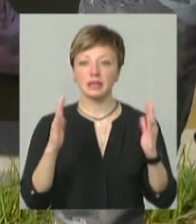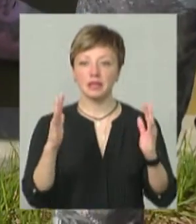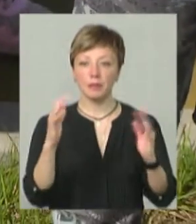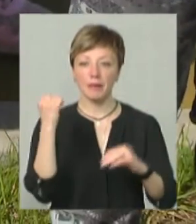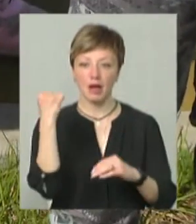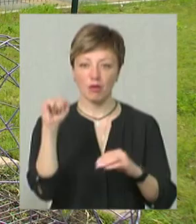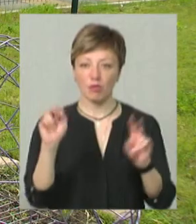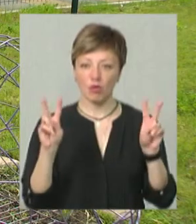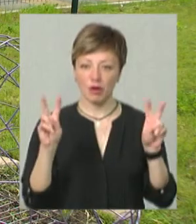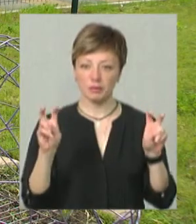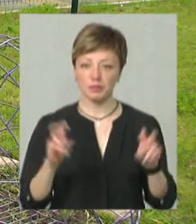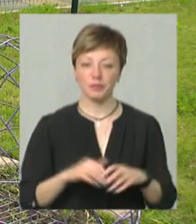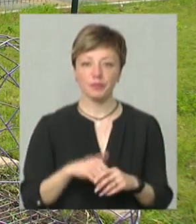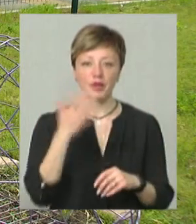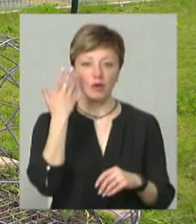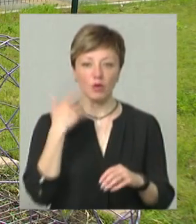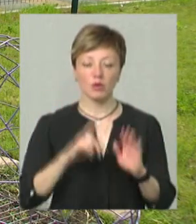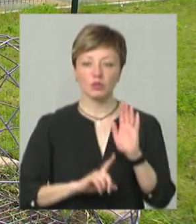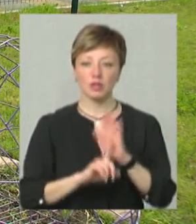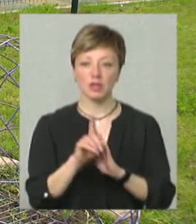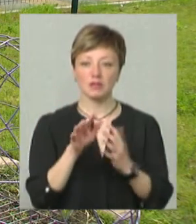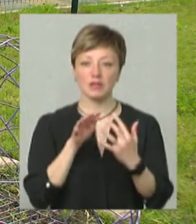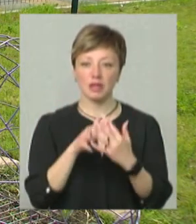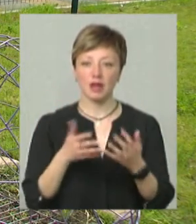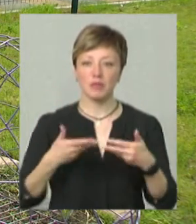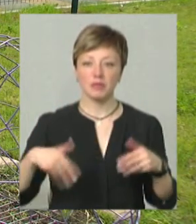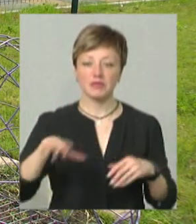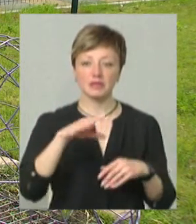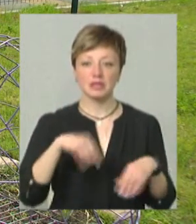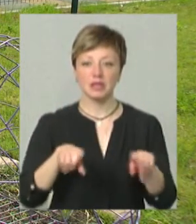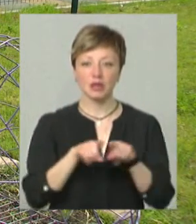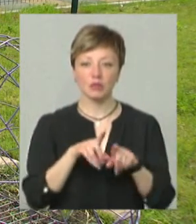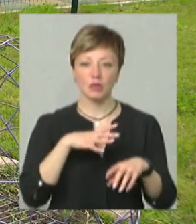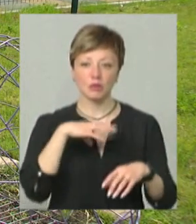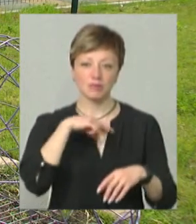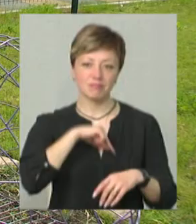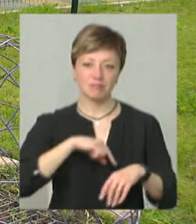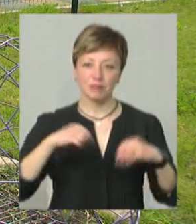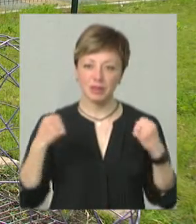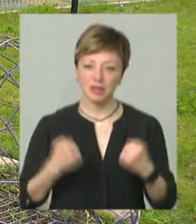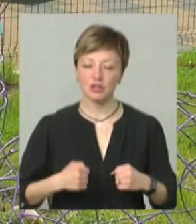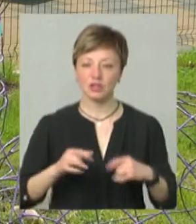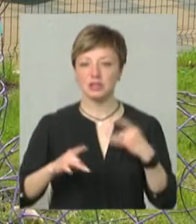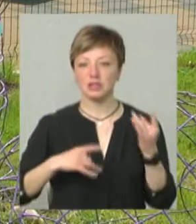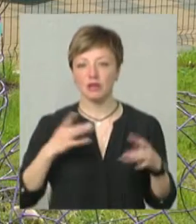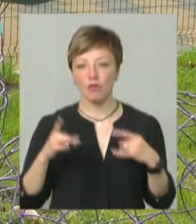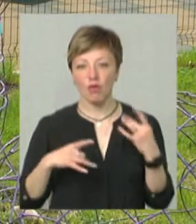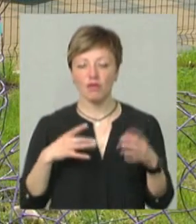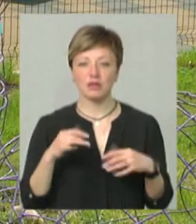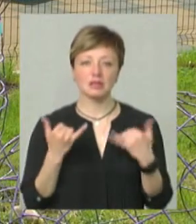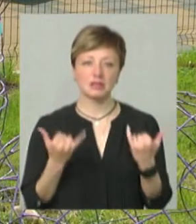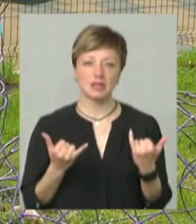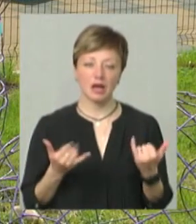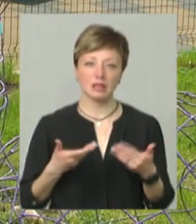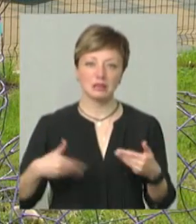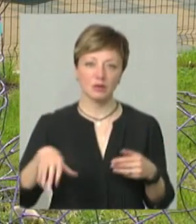Коли почалася війна і ми всі таки були пригнічені, знервовані і зараз нам